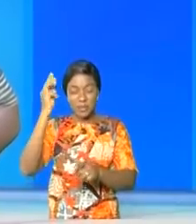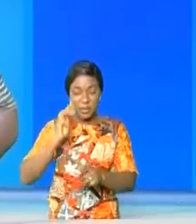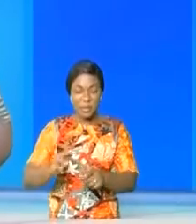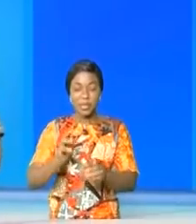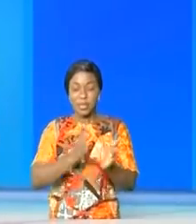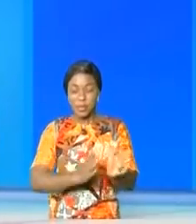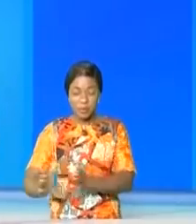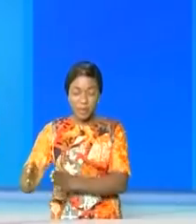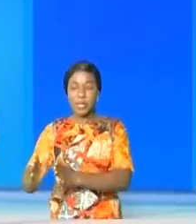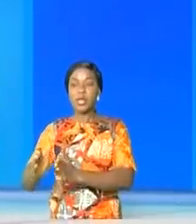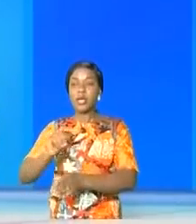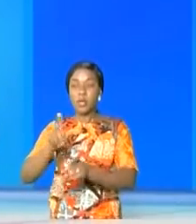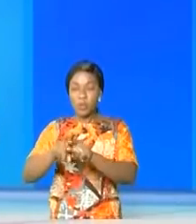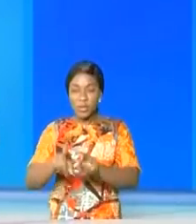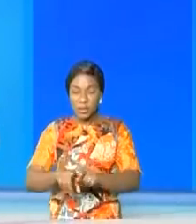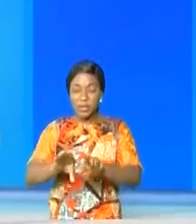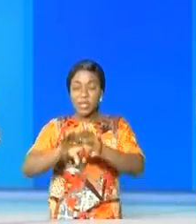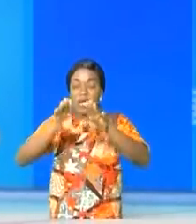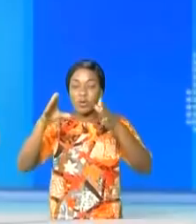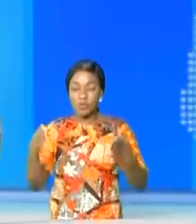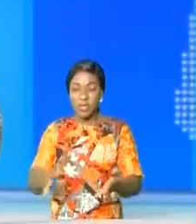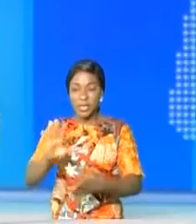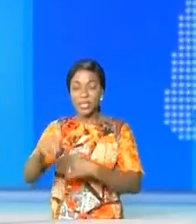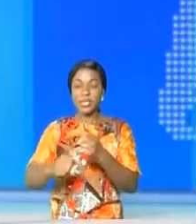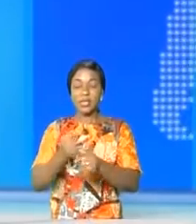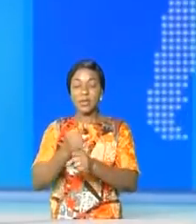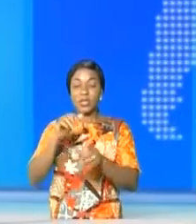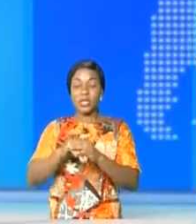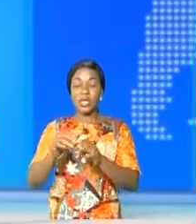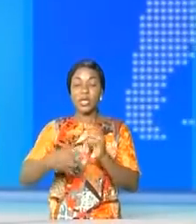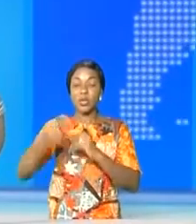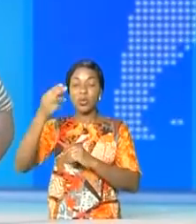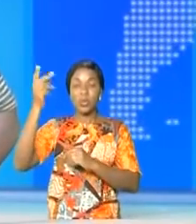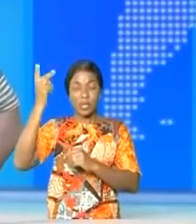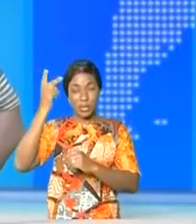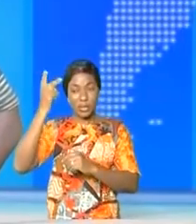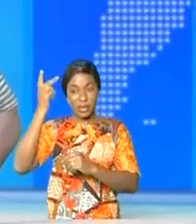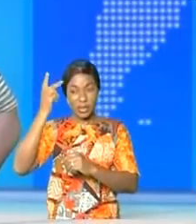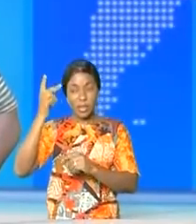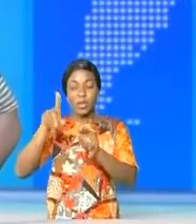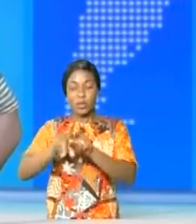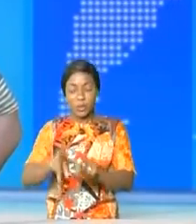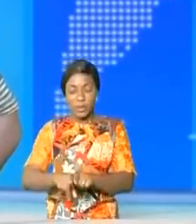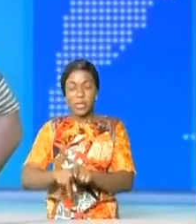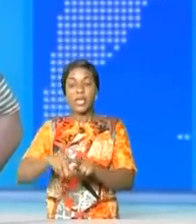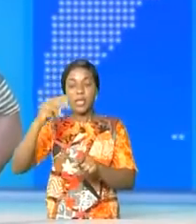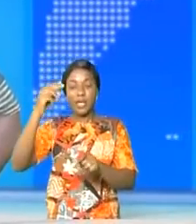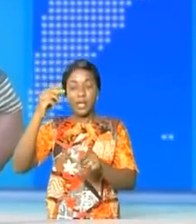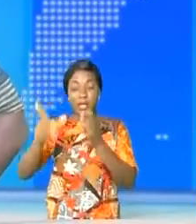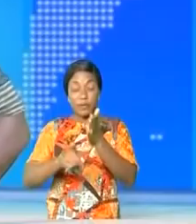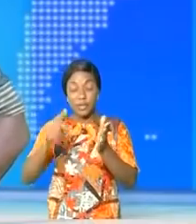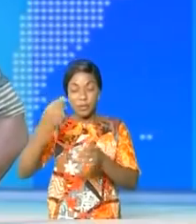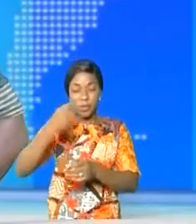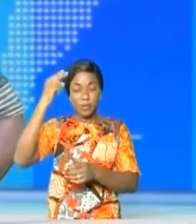Élisée Mounemboué, a lancé ses travaux dans les Hauts-Katanga. Sur place, le vice-premier ministre a effectué